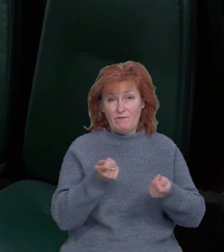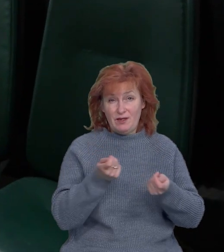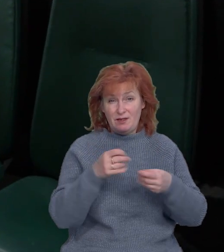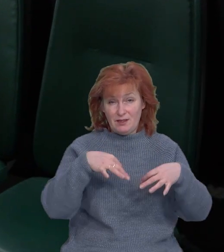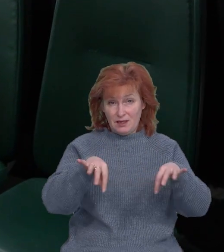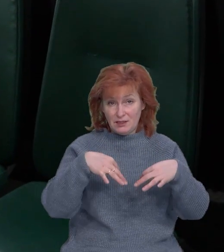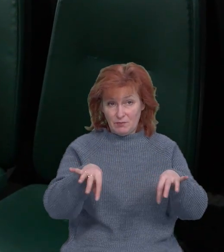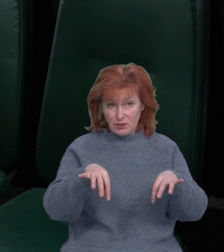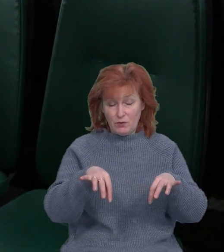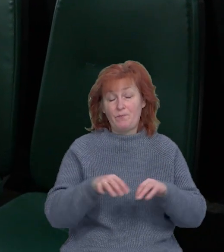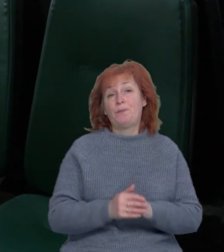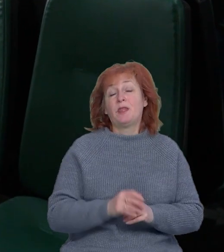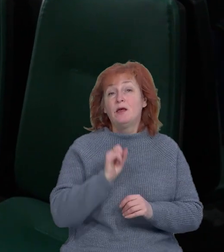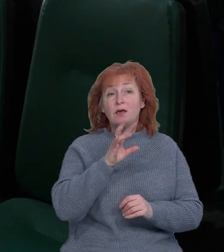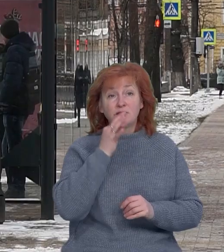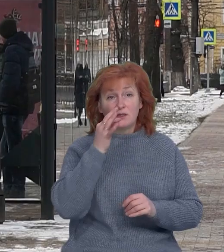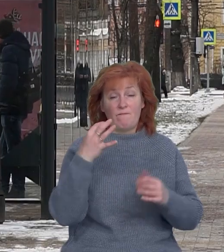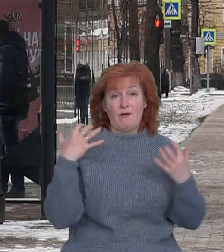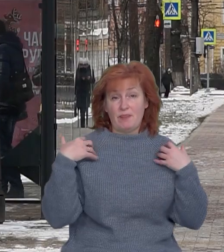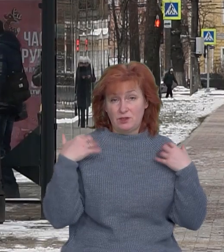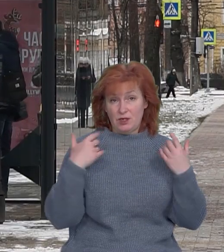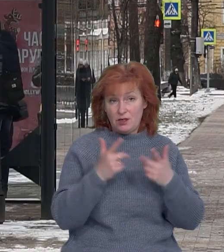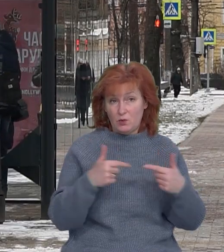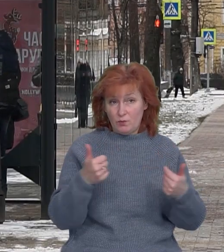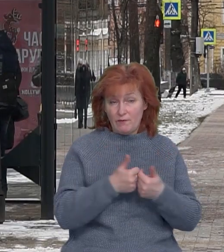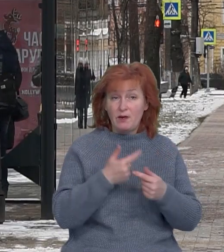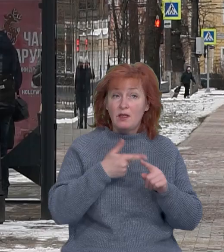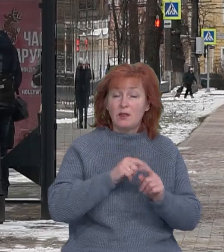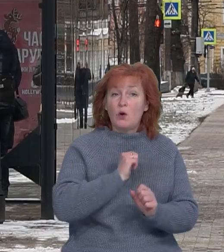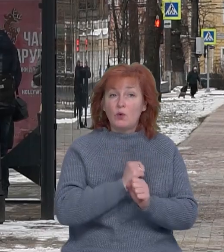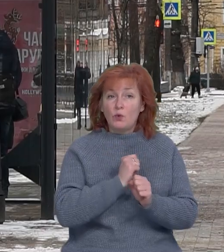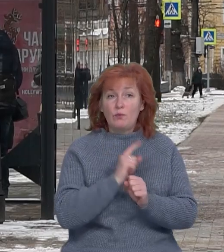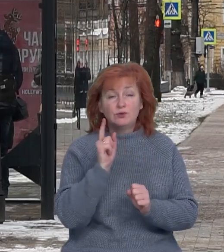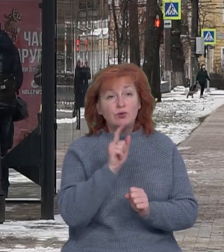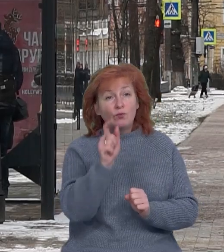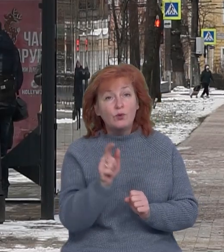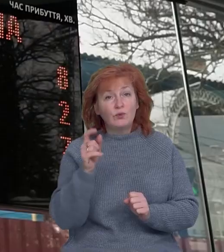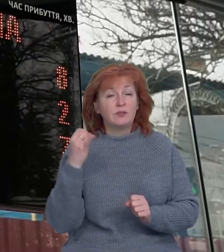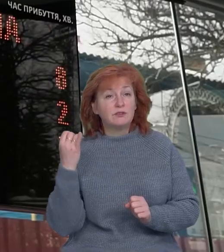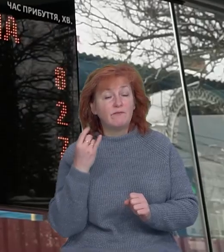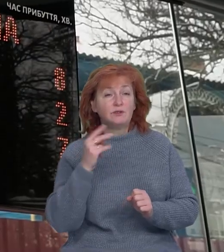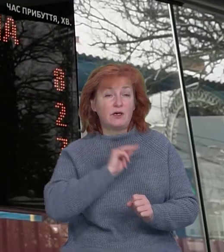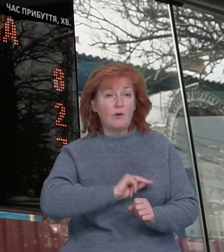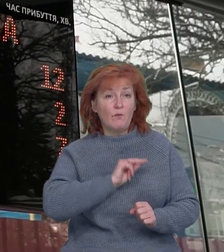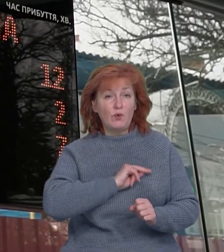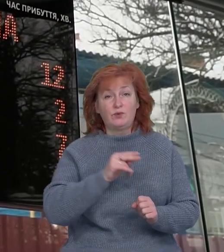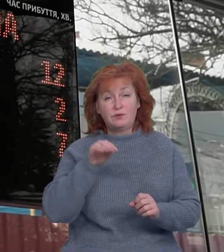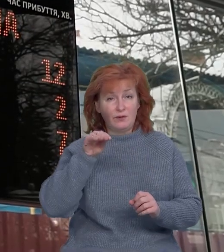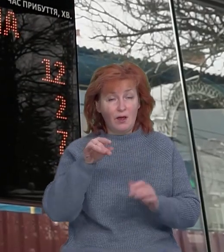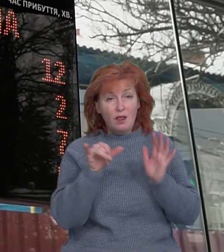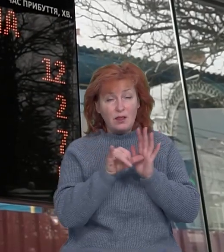директора Чернігівської транспортної компанії Артема Тарасенка, це робиться для того, аби стимулювати людей користуватись у транспорті